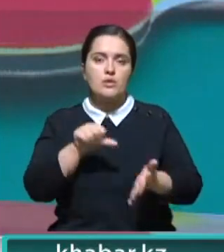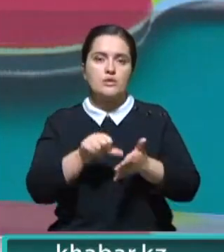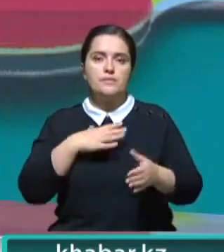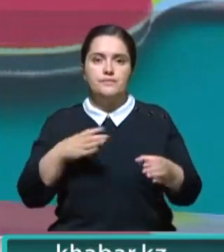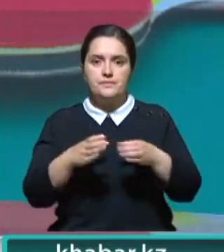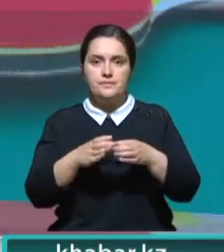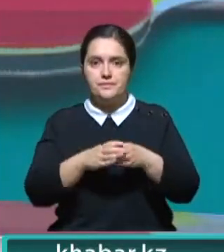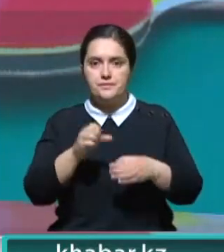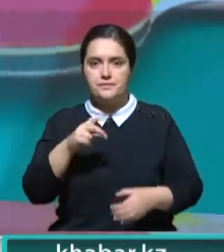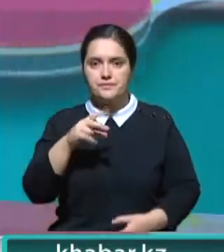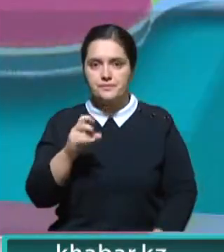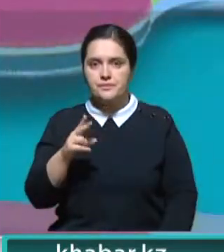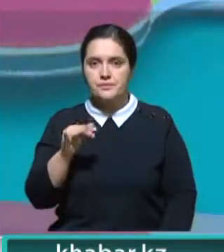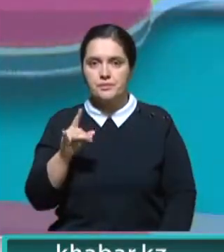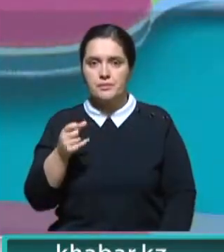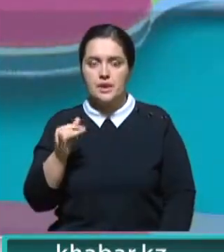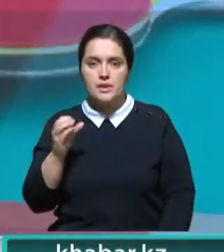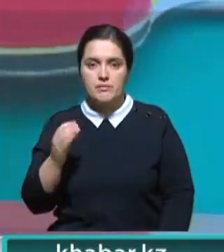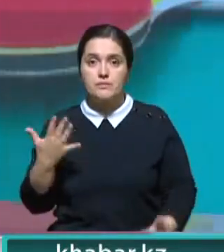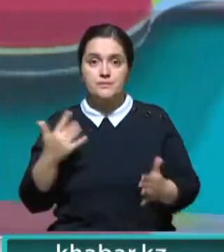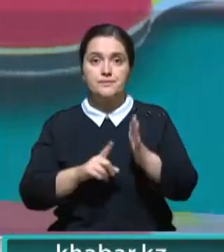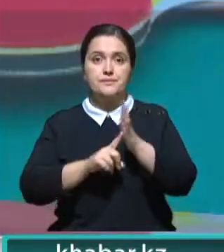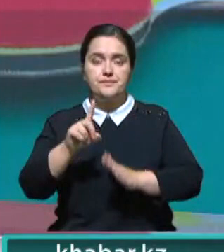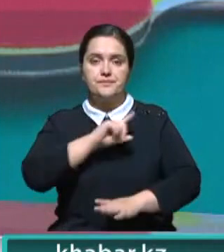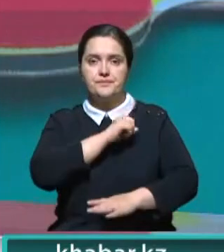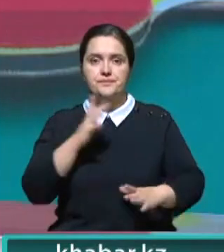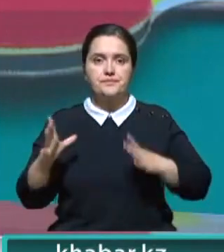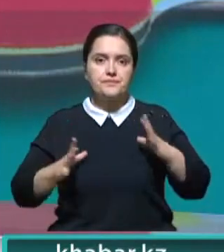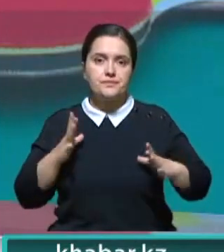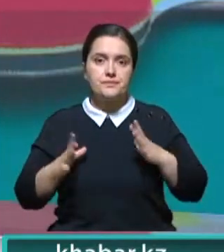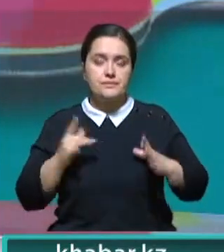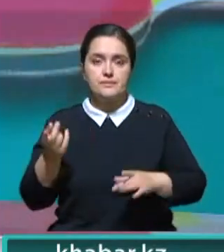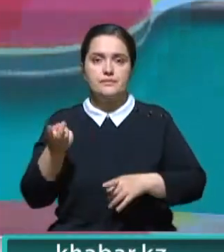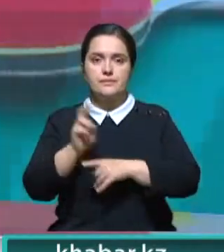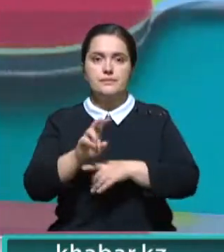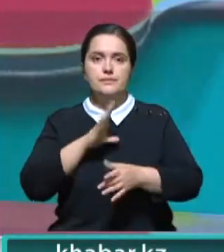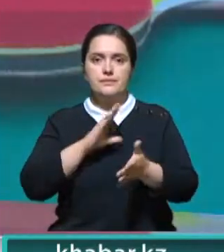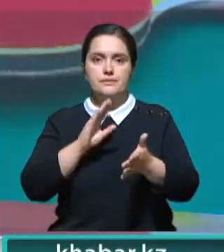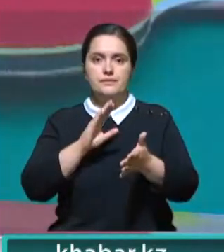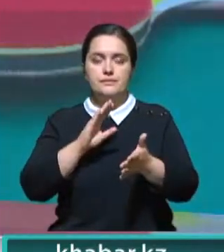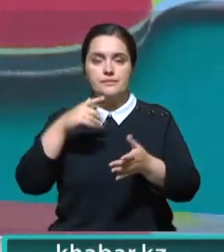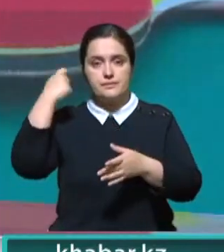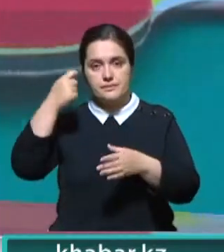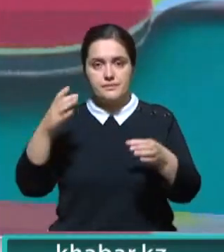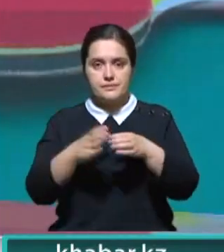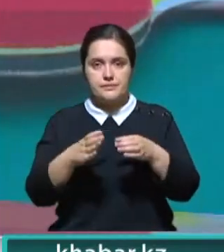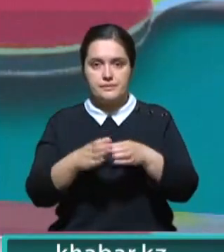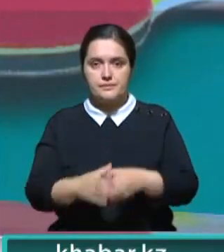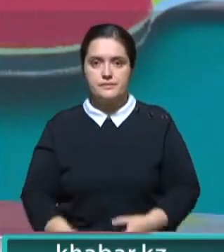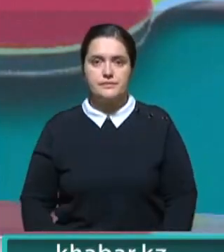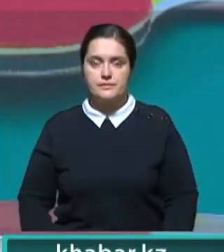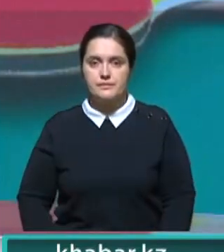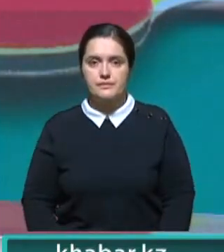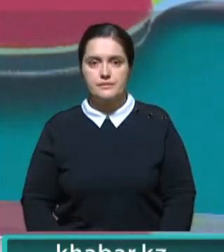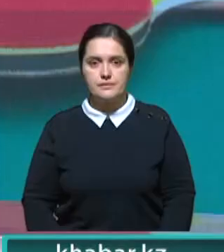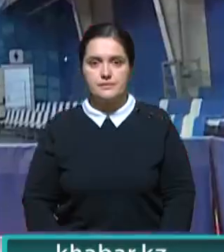Самый юный участник нашей сборной Алан Курмангалиев уже приступил к усиленным тренировкам. На одной из них побывала наша съемочная группа.